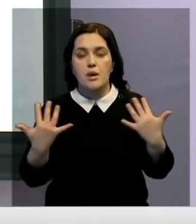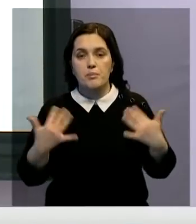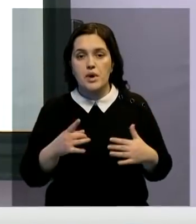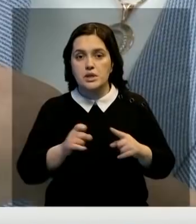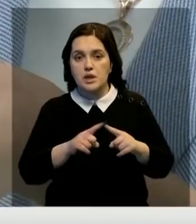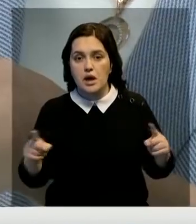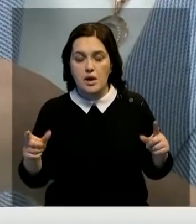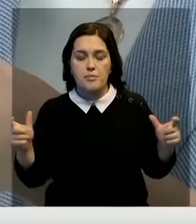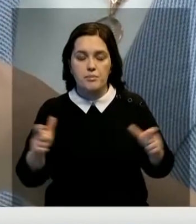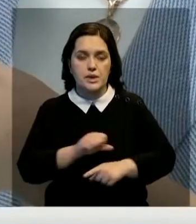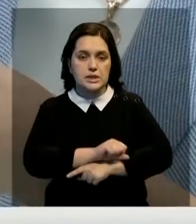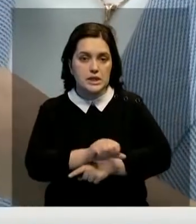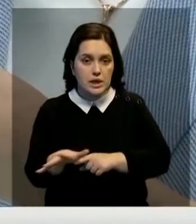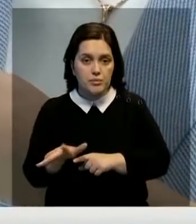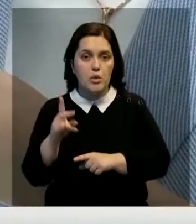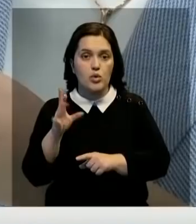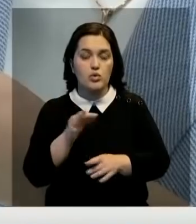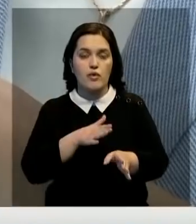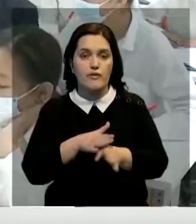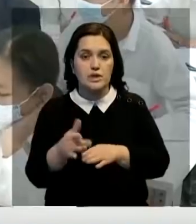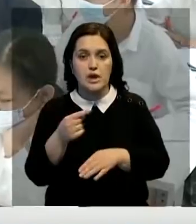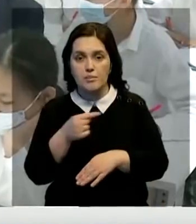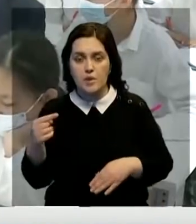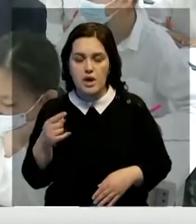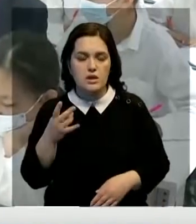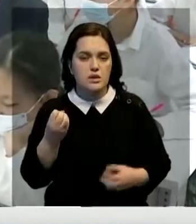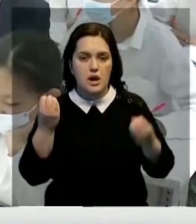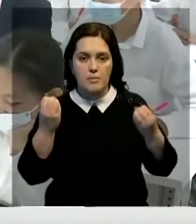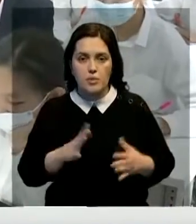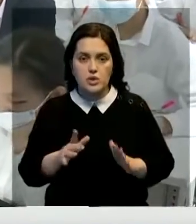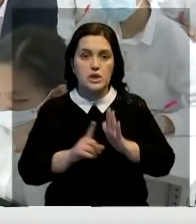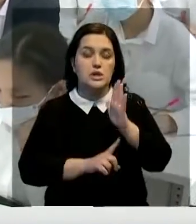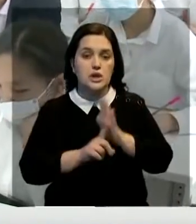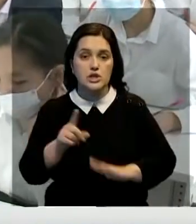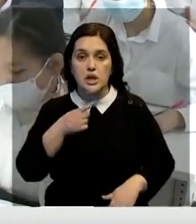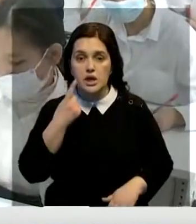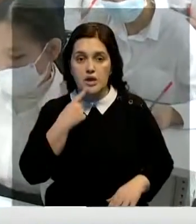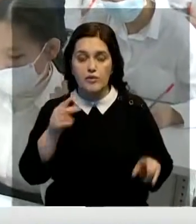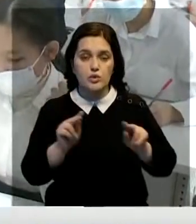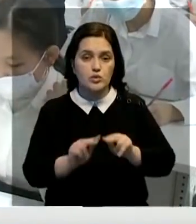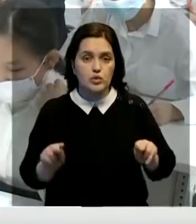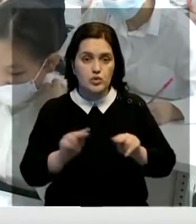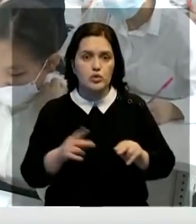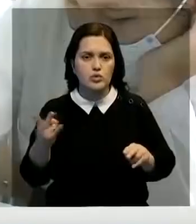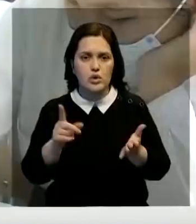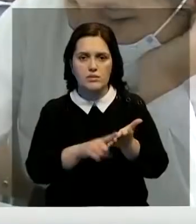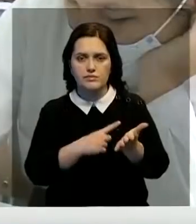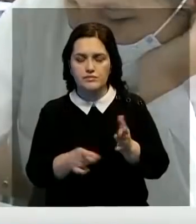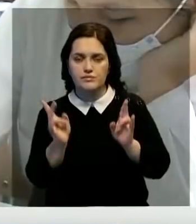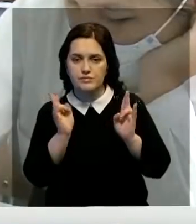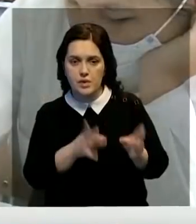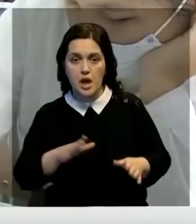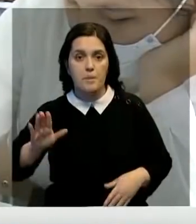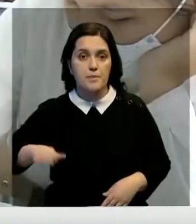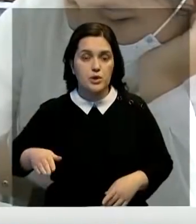пандемии – дело техники. А вот восполнить пробелы непросто. Сначала, говорят учителя, нужно оторвать детей от гаджетов. Потом